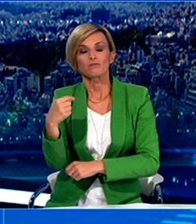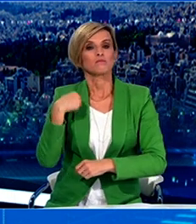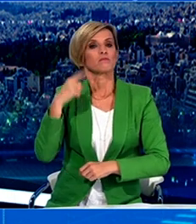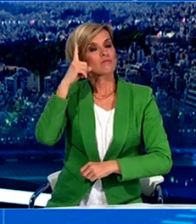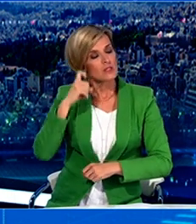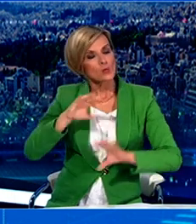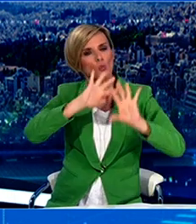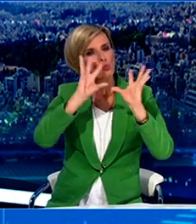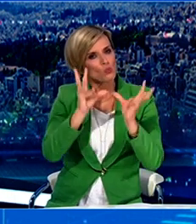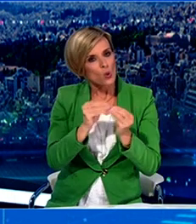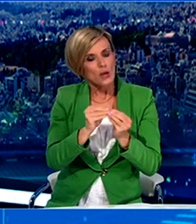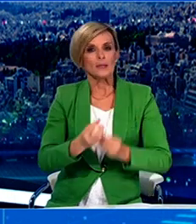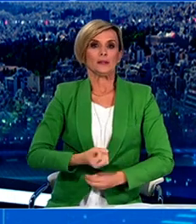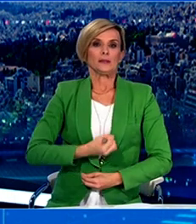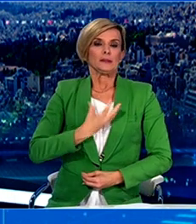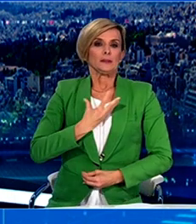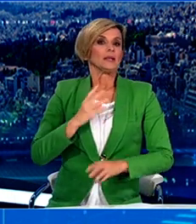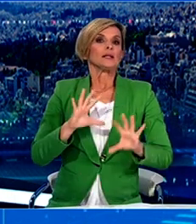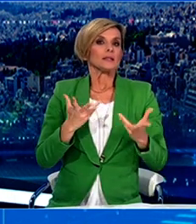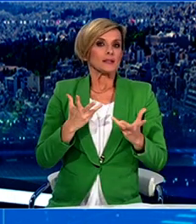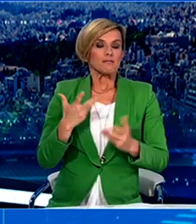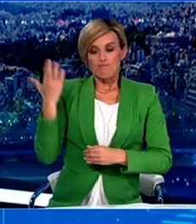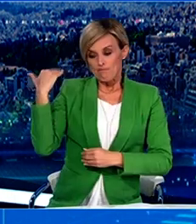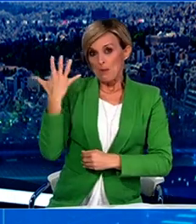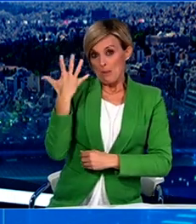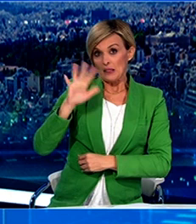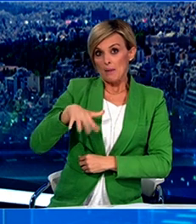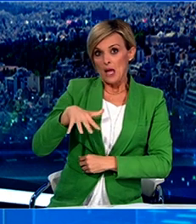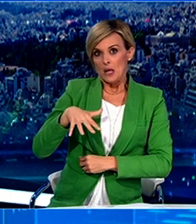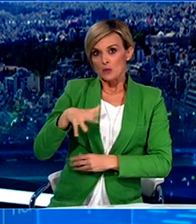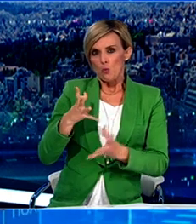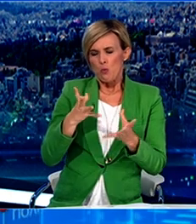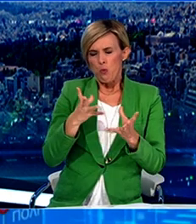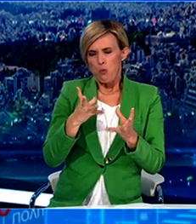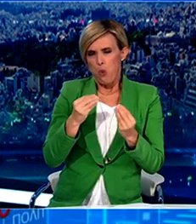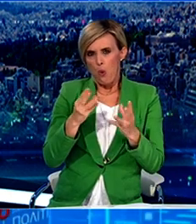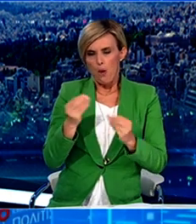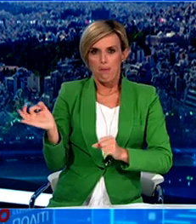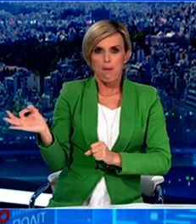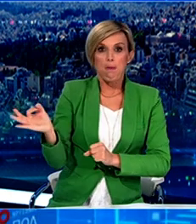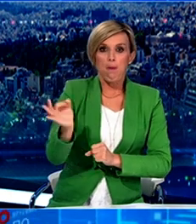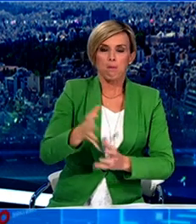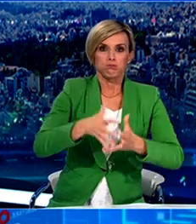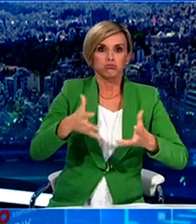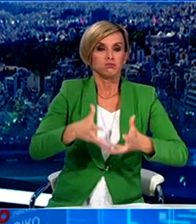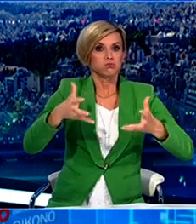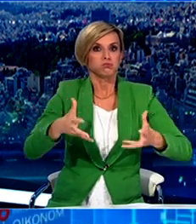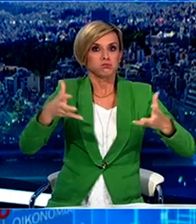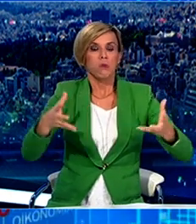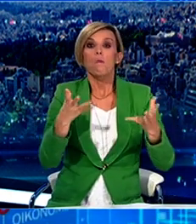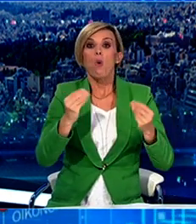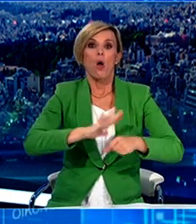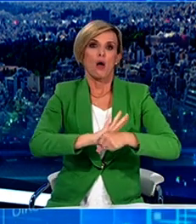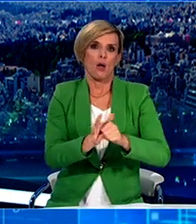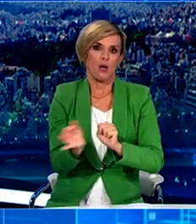καταλαβαίνουμε, συναισθανόμαστε ότι στις τελευταίες πέντε ημέρες είχαμε δυστυχώς μια δραματική αύξηση στην πορεία της πανδημίας.